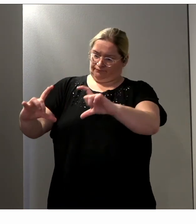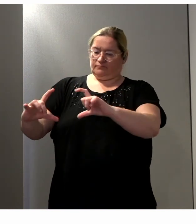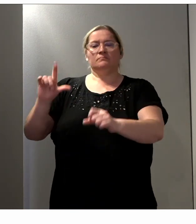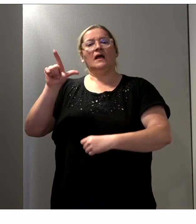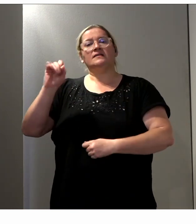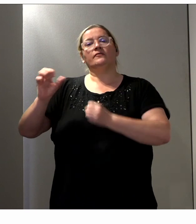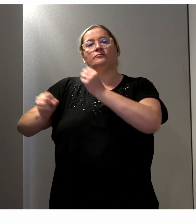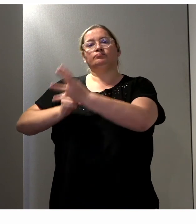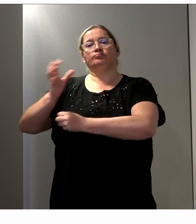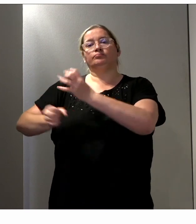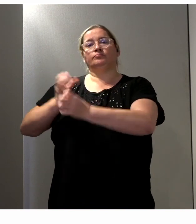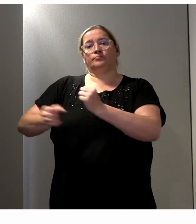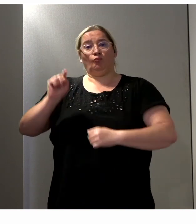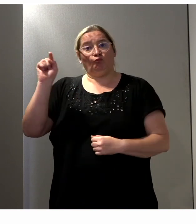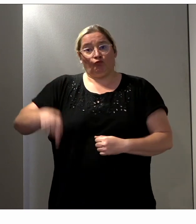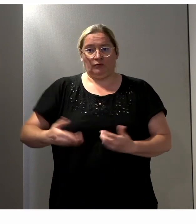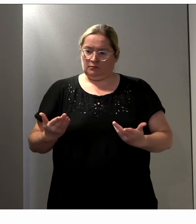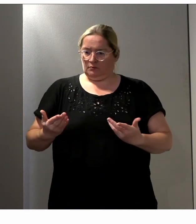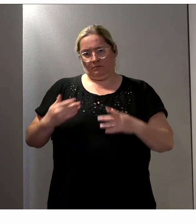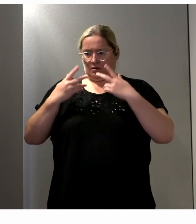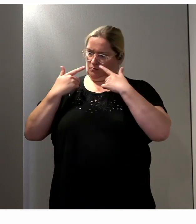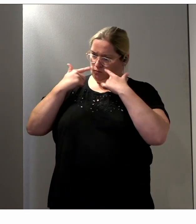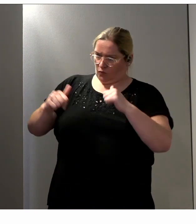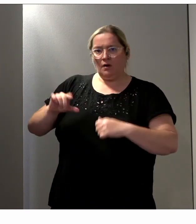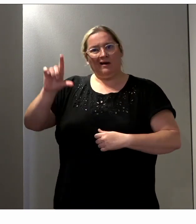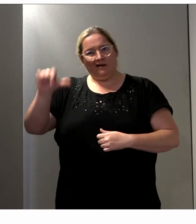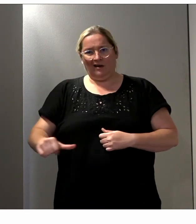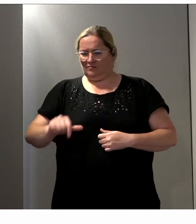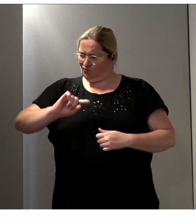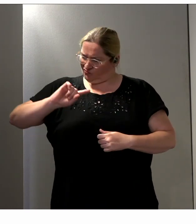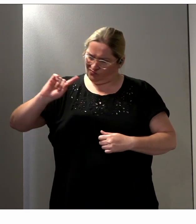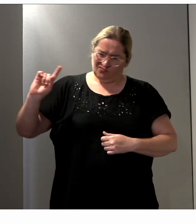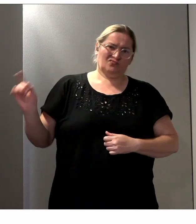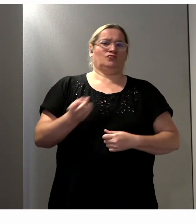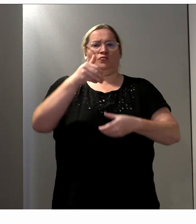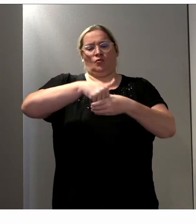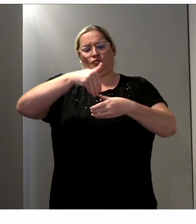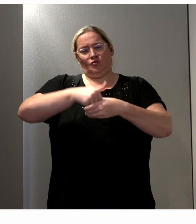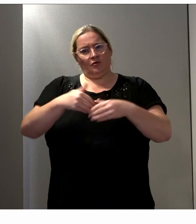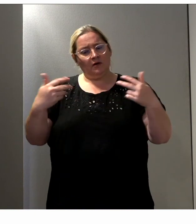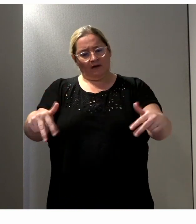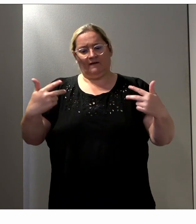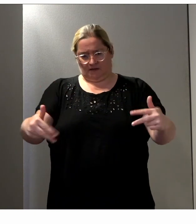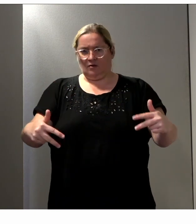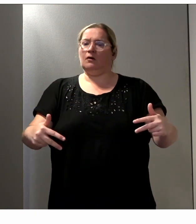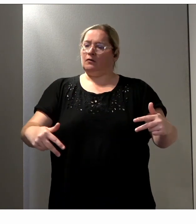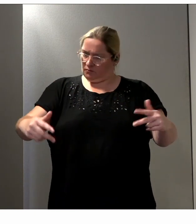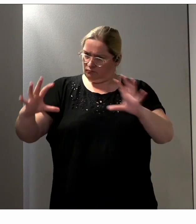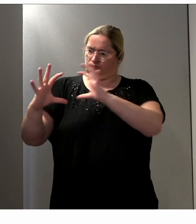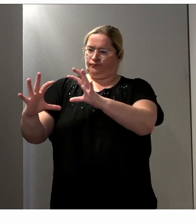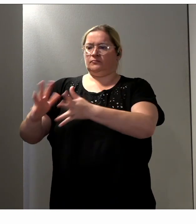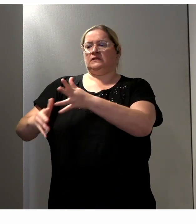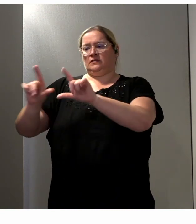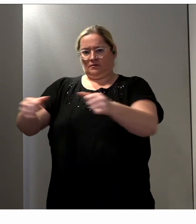LSF et visible sur l'ensemble de ces contenus pédagogiques